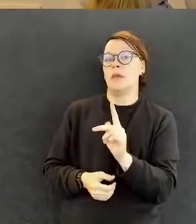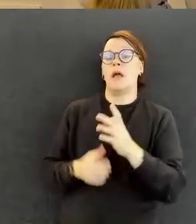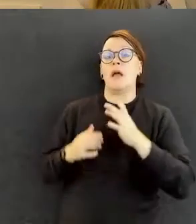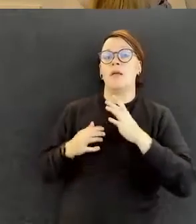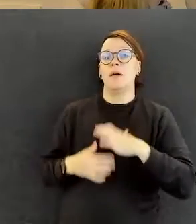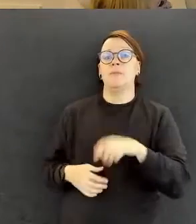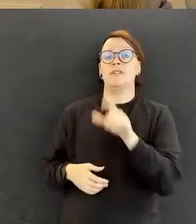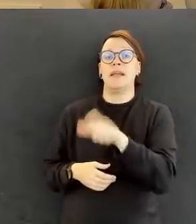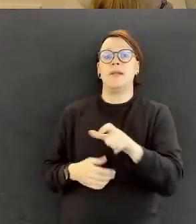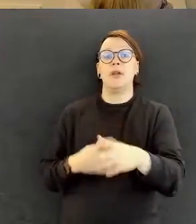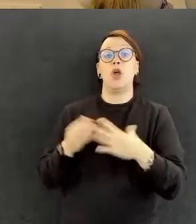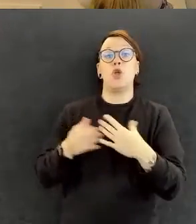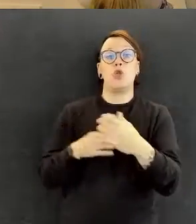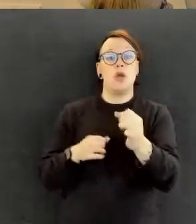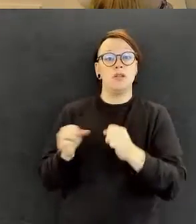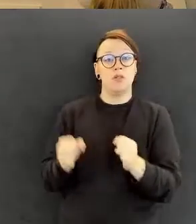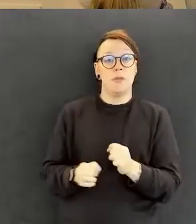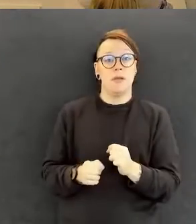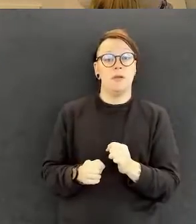henkilöiden työllistymistä?